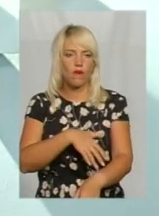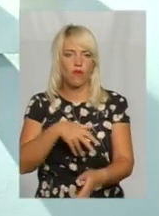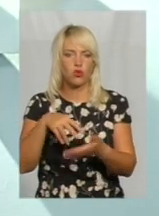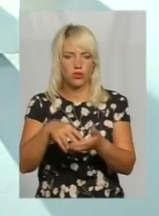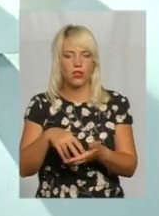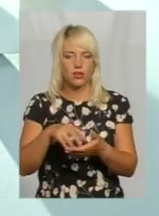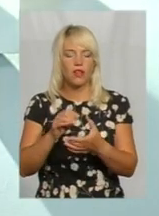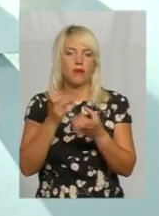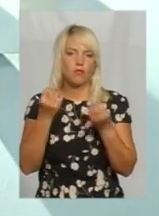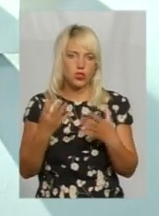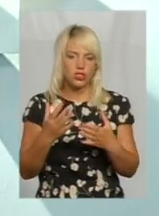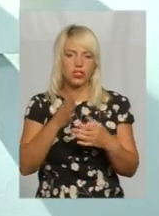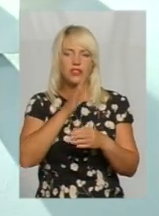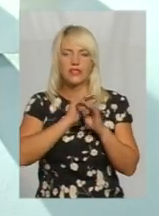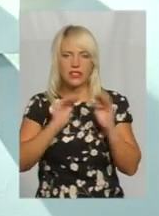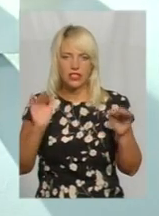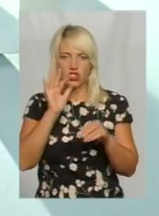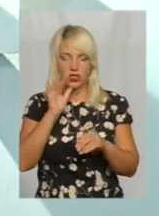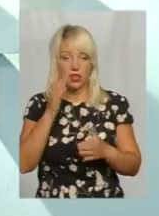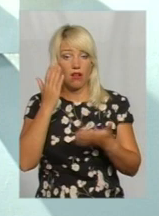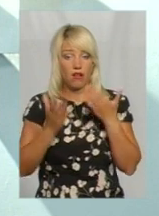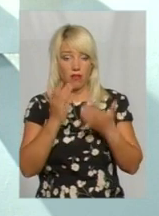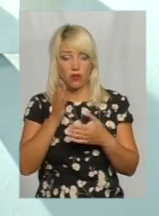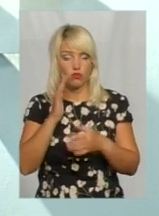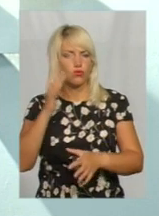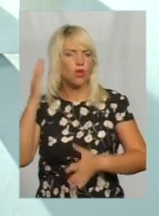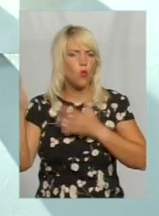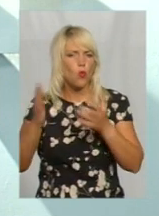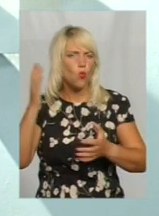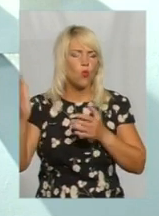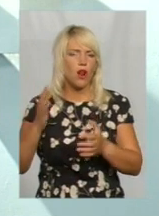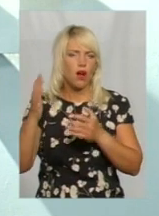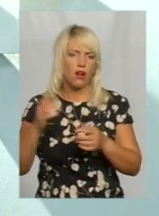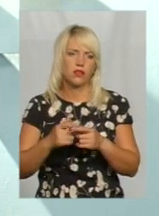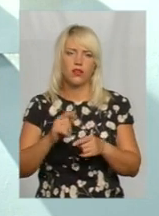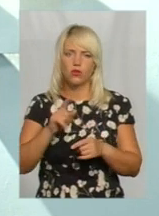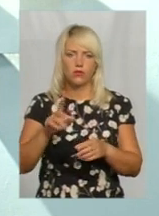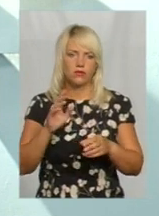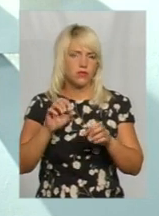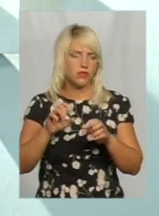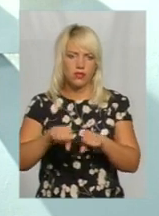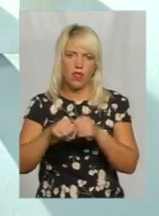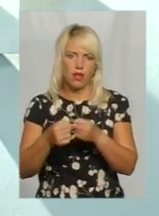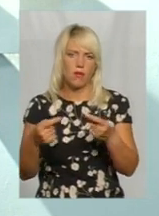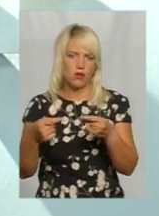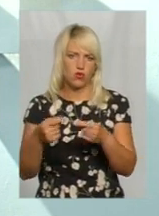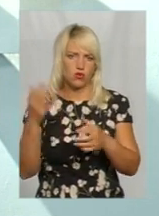мирний час. А якщо хороший ураган пройде, то вітром їх з дощом звісно що зламає. Але